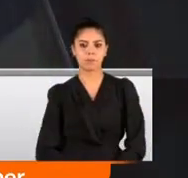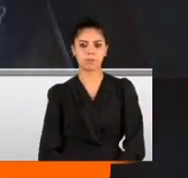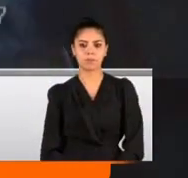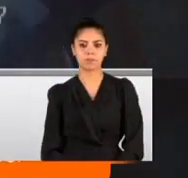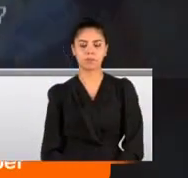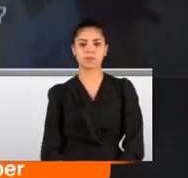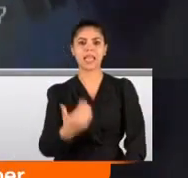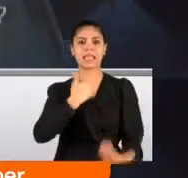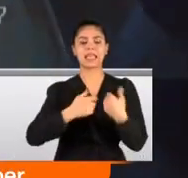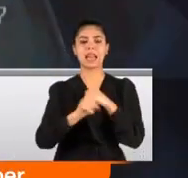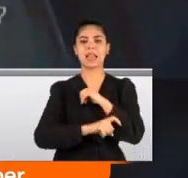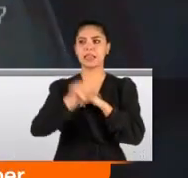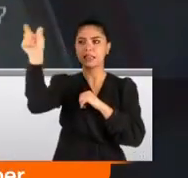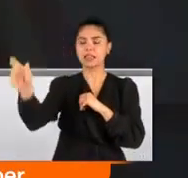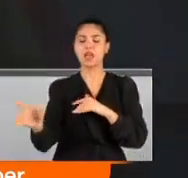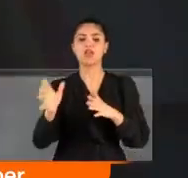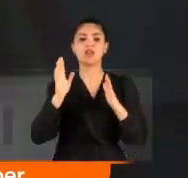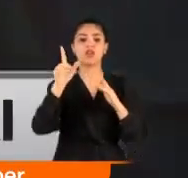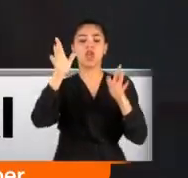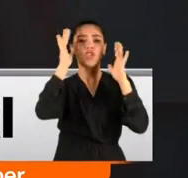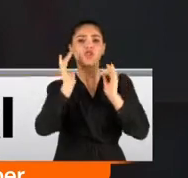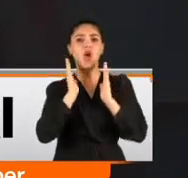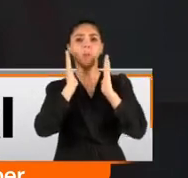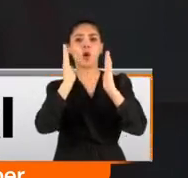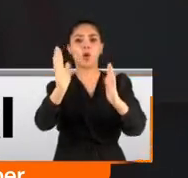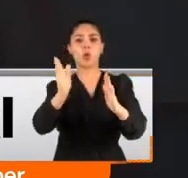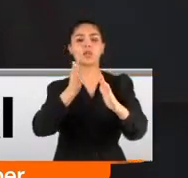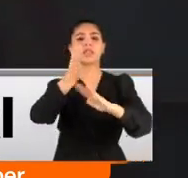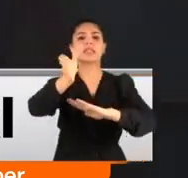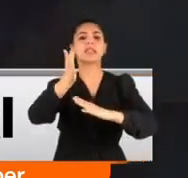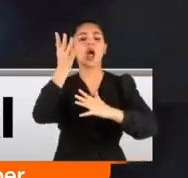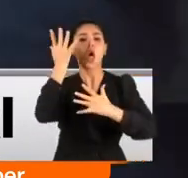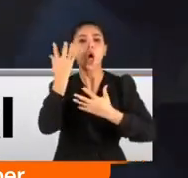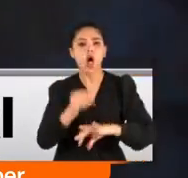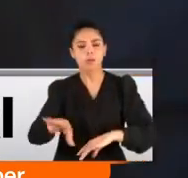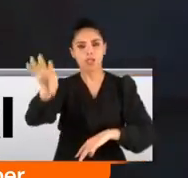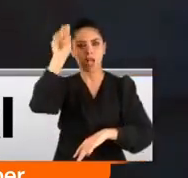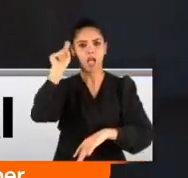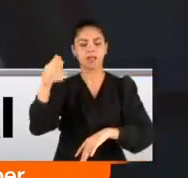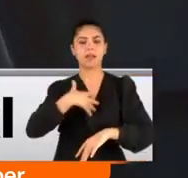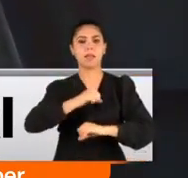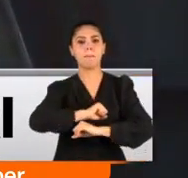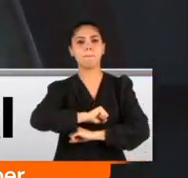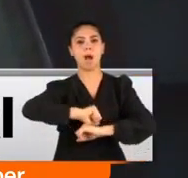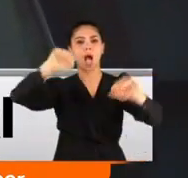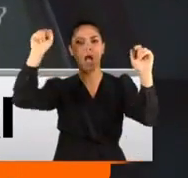Yaralı terörist camiye giden koridora geldiğinde daha fazla içeri gidemeyeceğini anlıyor ve pimi çekiyor.